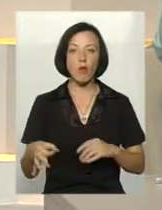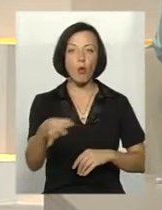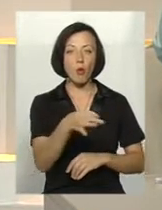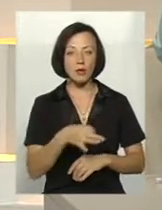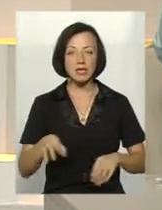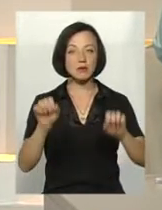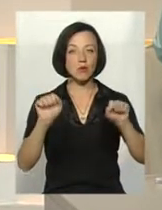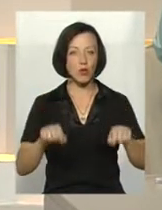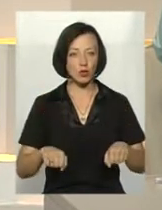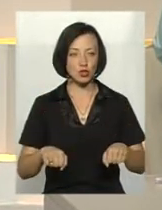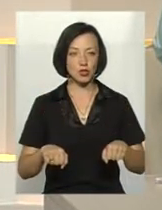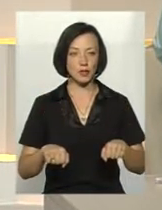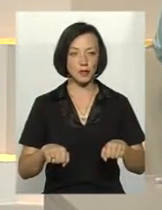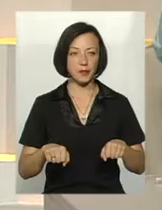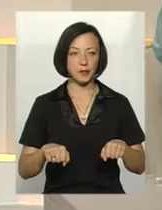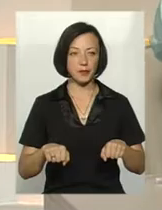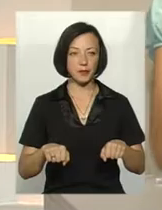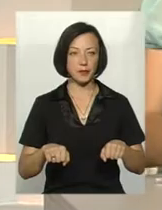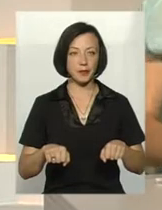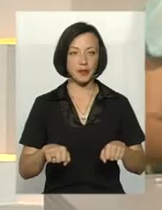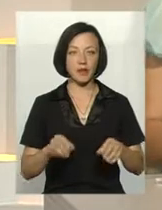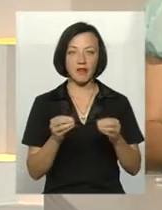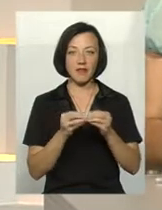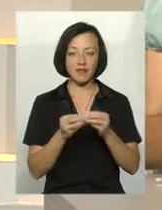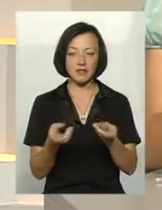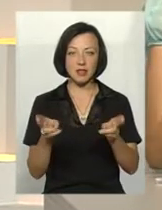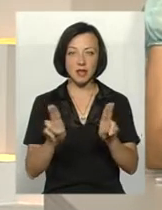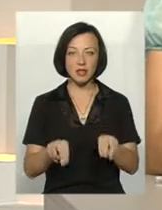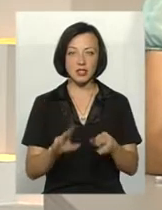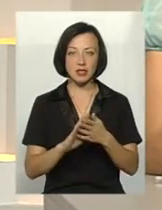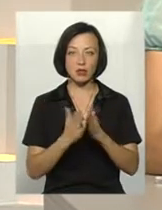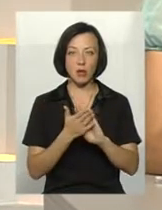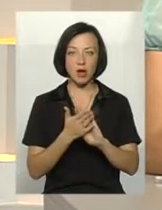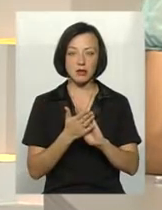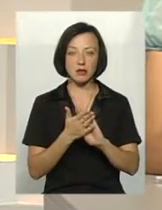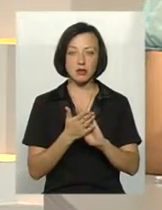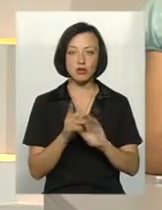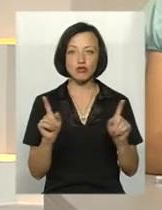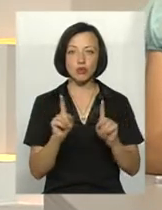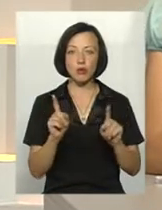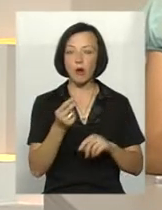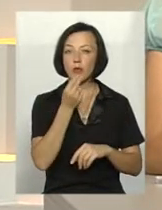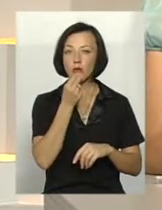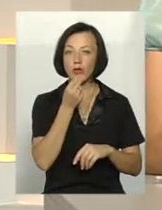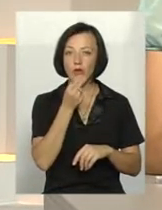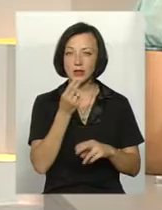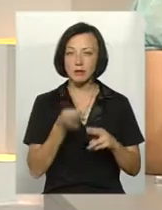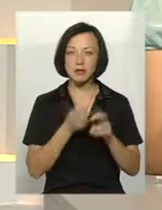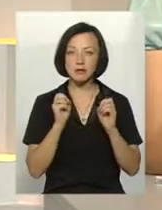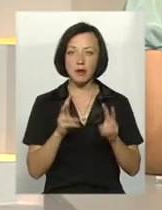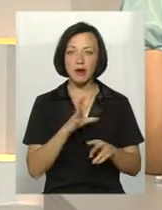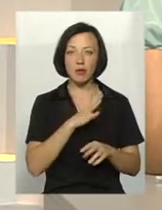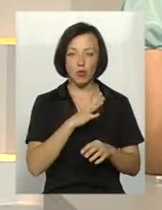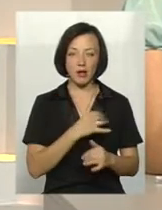можемо все-таки втримати ситуацію в тих межах, аби продовольча безпека була